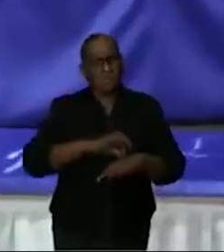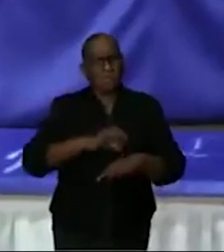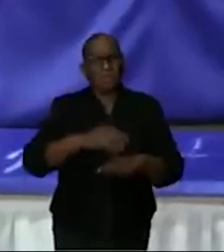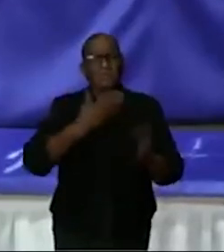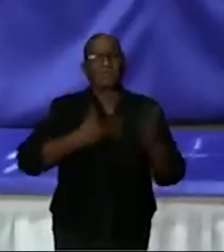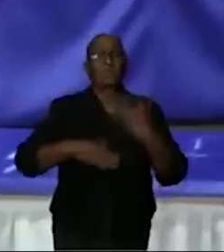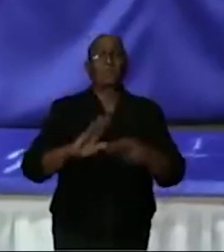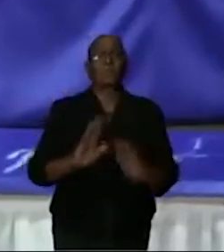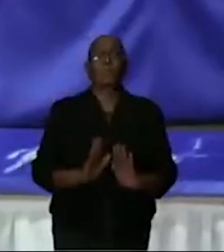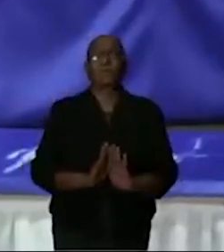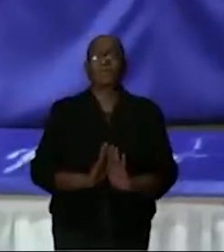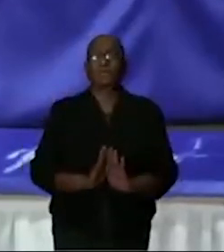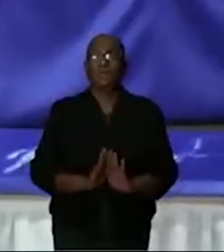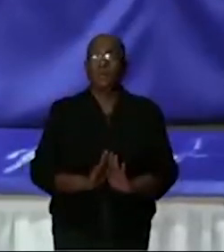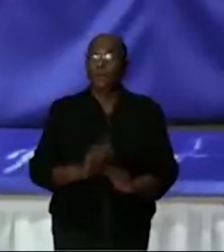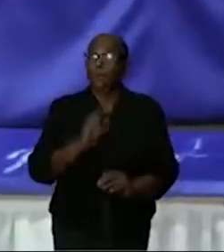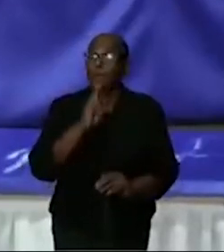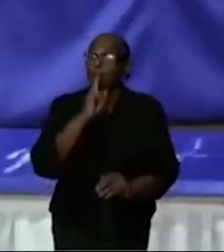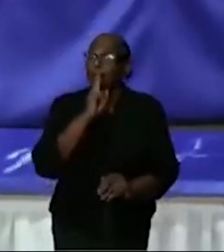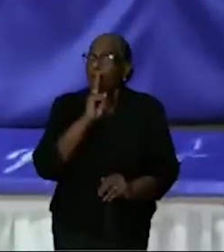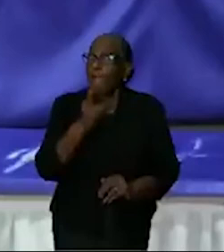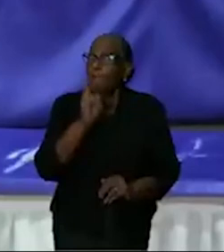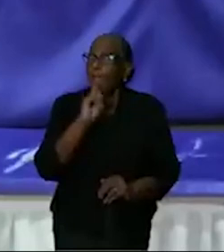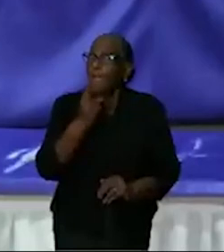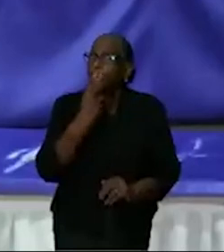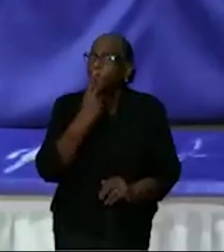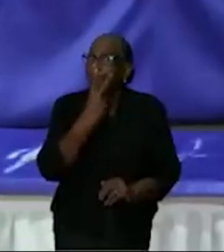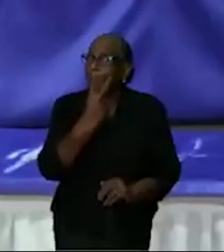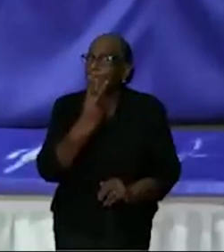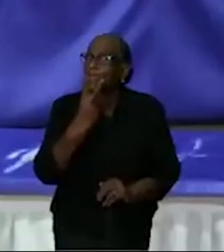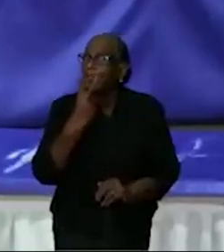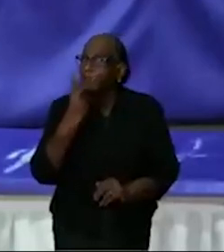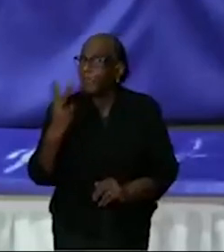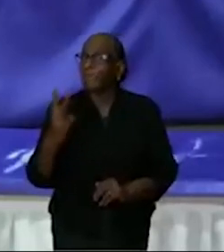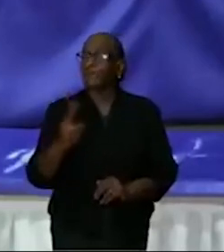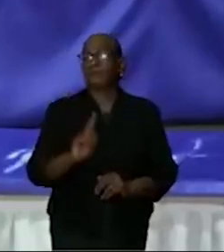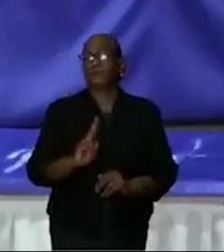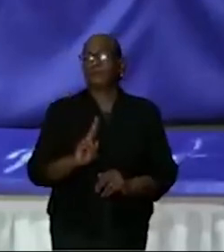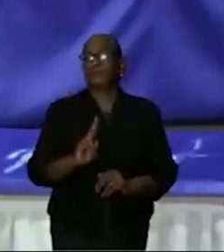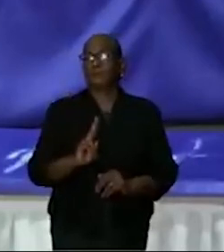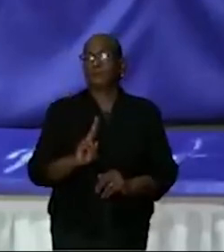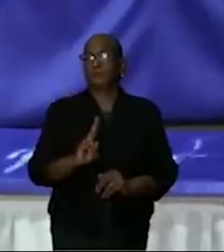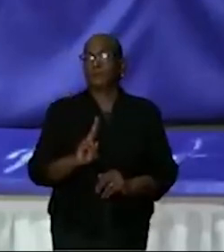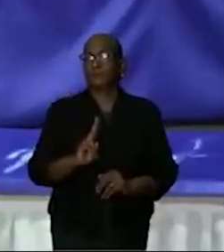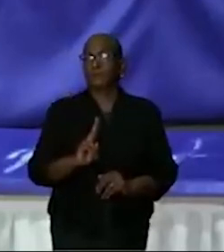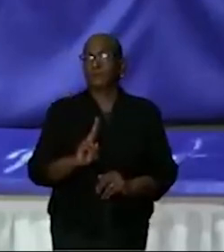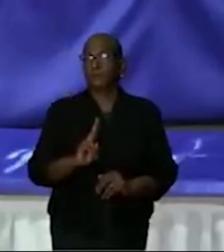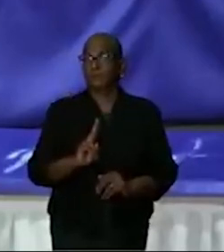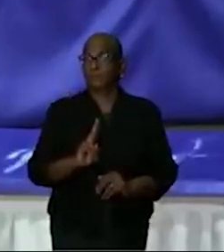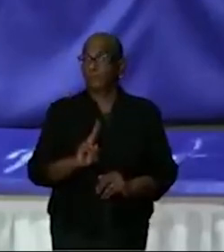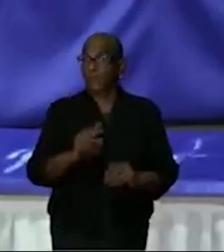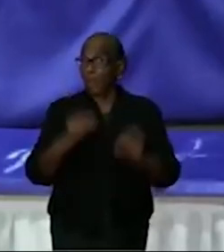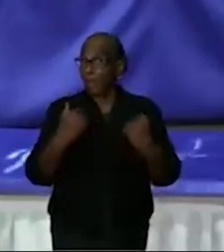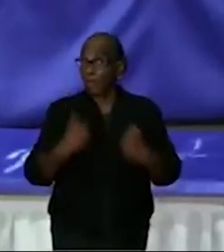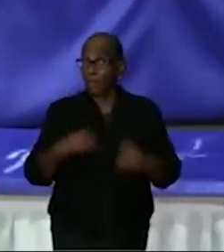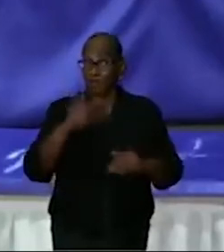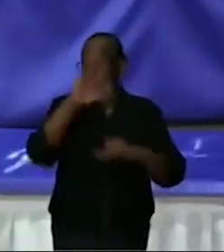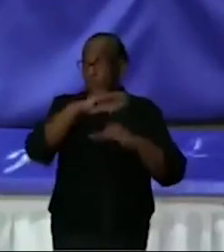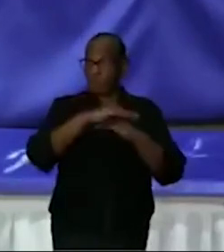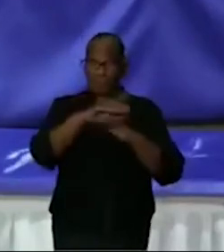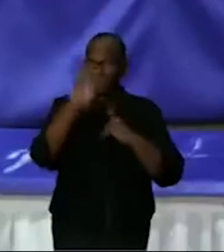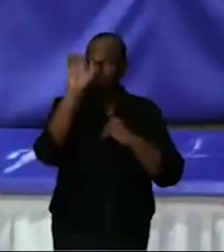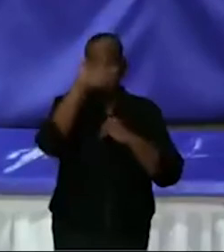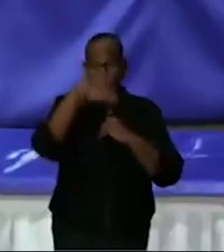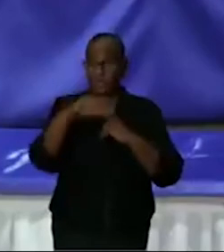Je moet dus echt wel kijken. En het is best wel mogelijk dat... Want ik bedoel er kwamen heel veel mensen van het buitenland van Europa